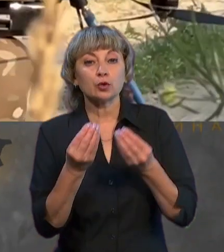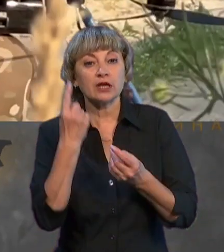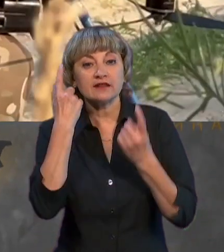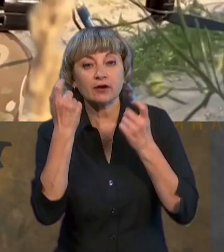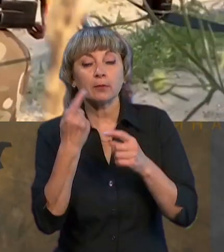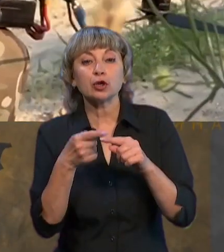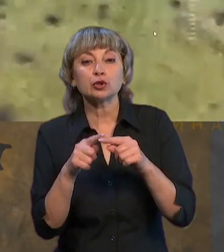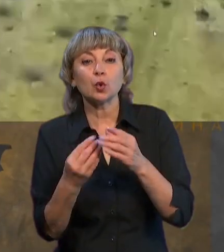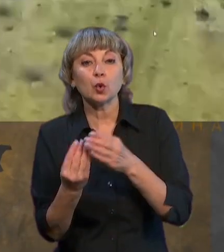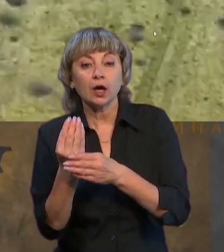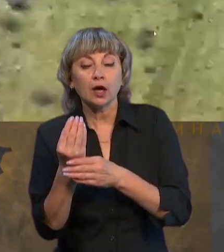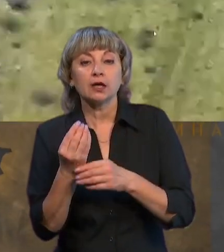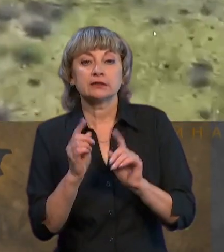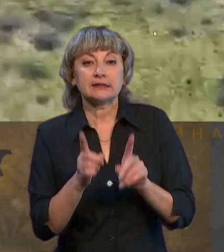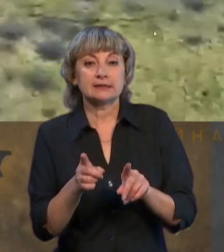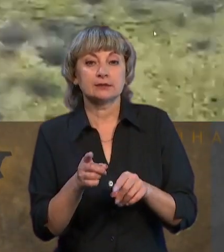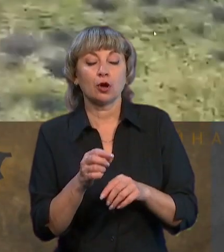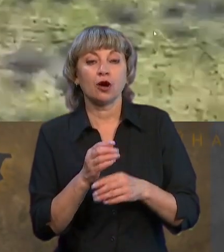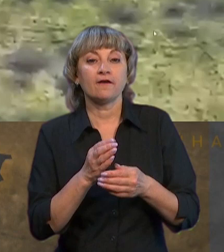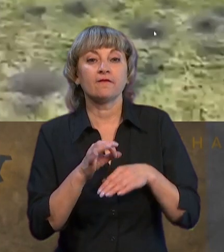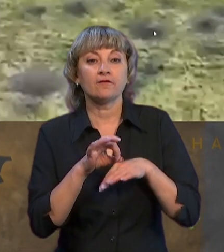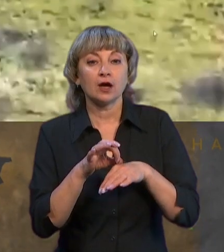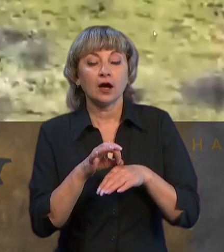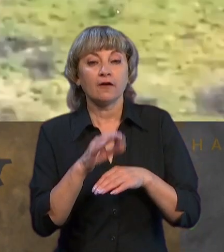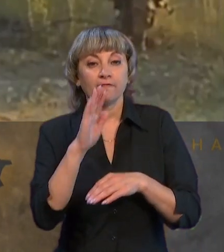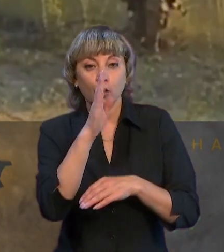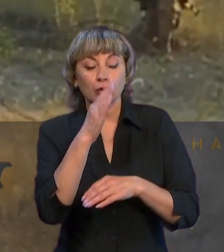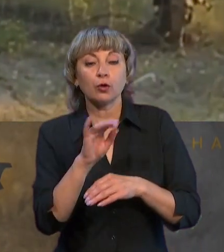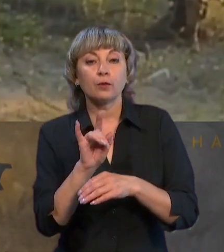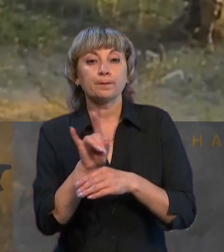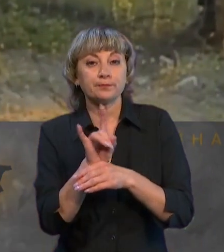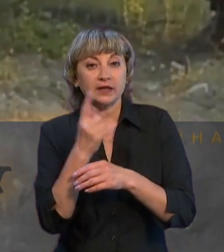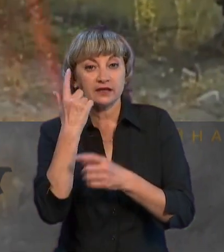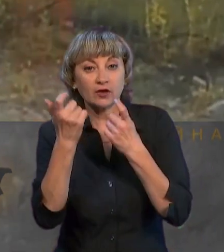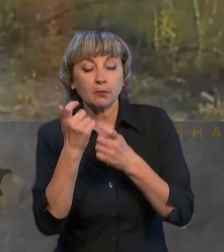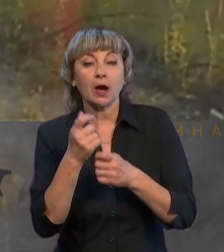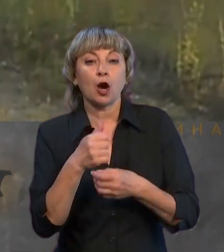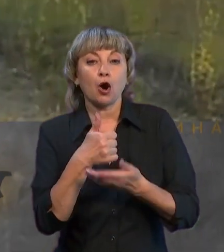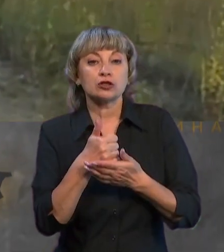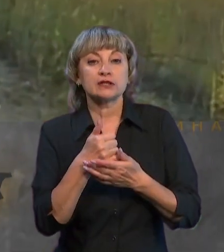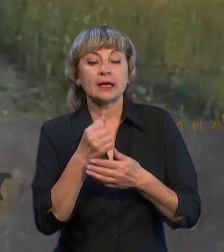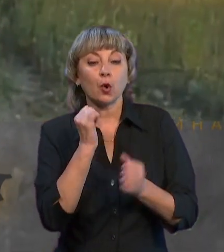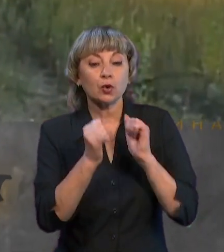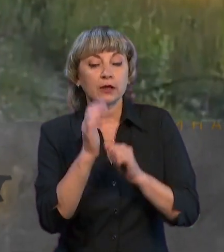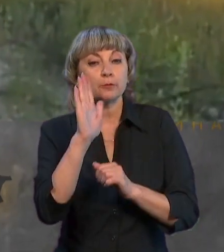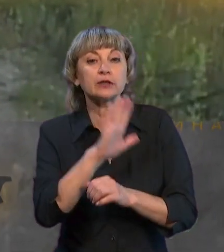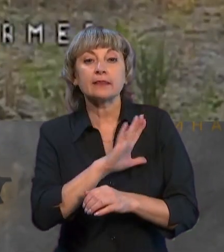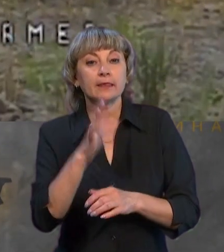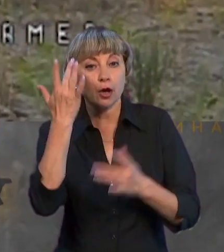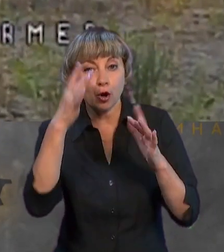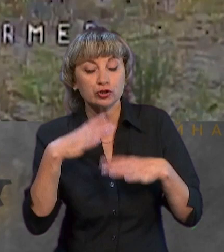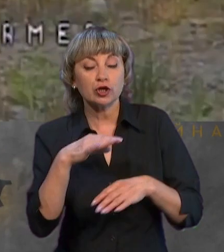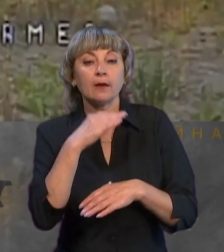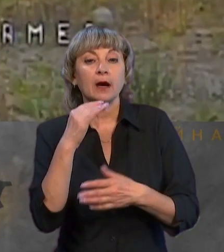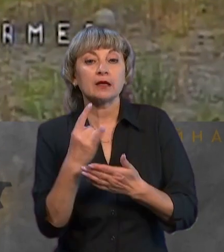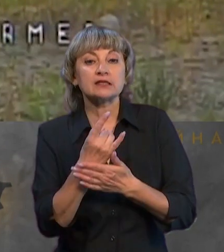яку дійсно важливо вести ворогу по дезінформації. Але основний удар буде неочікуваний. І про це говорив неодноразово залужний